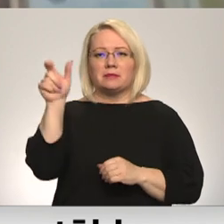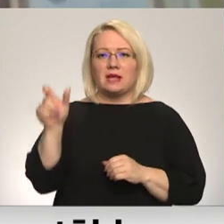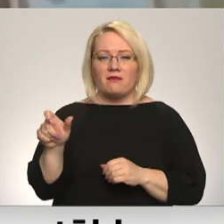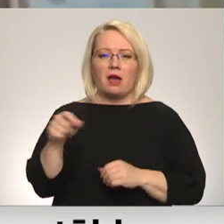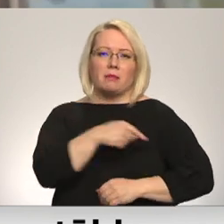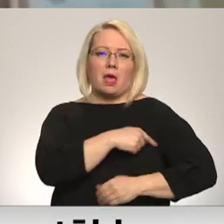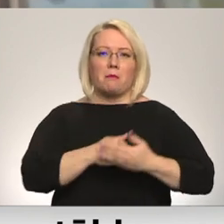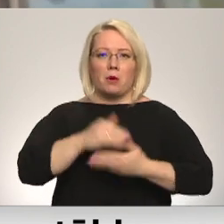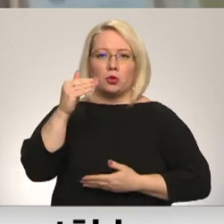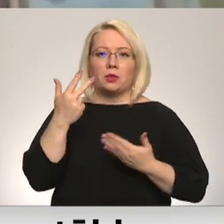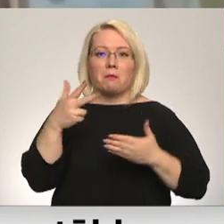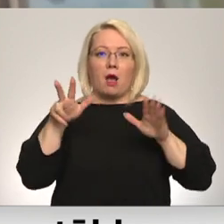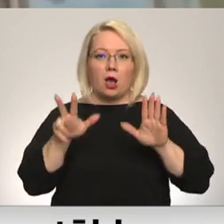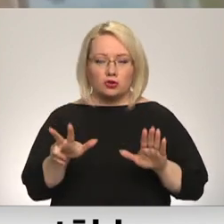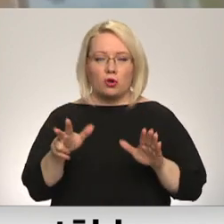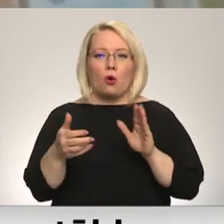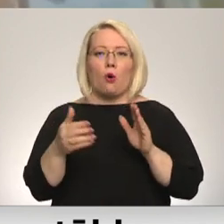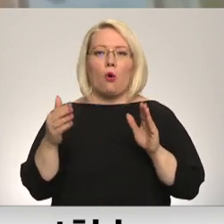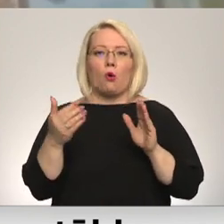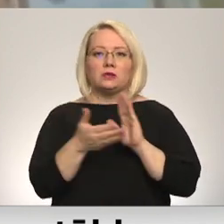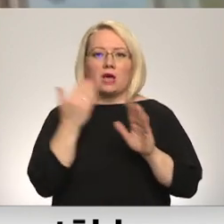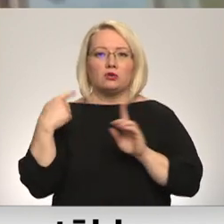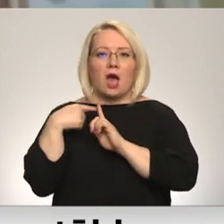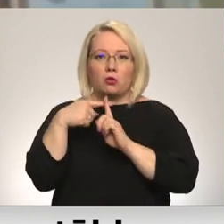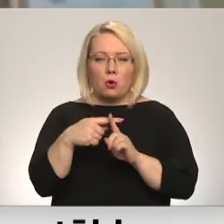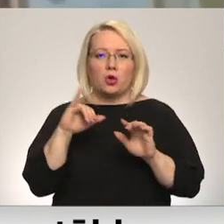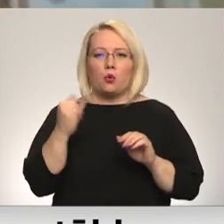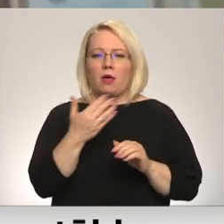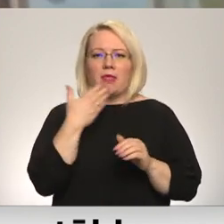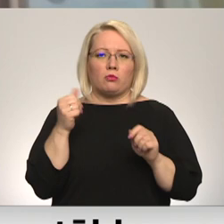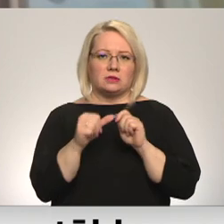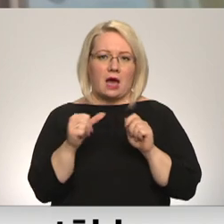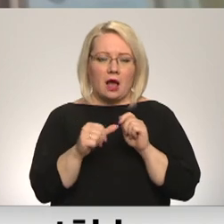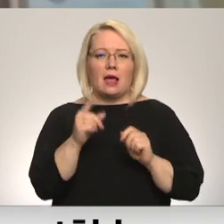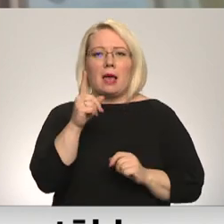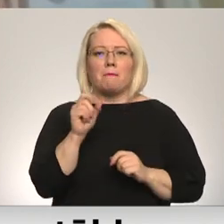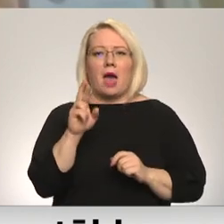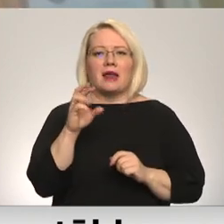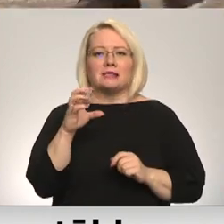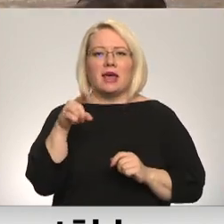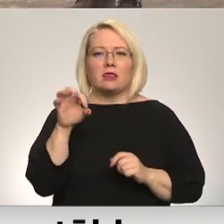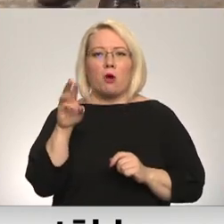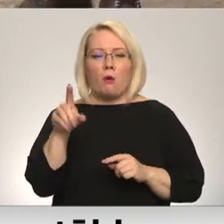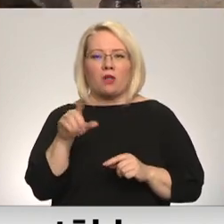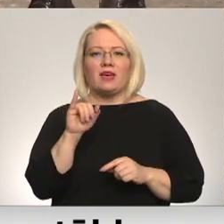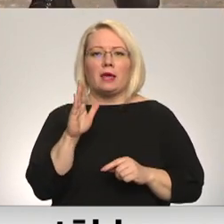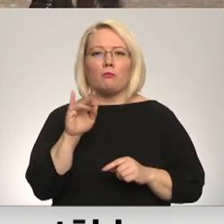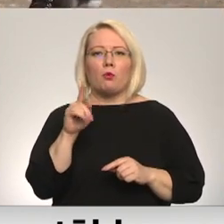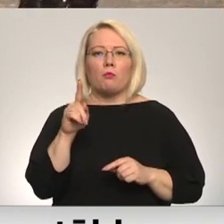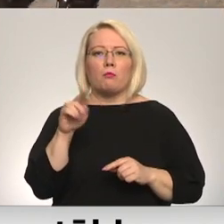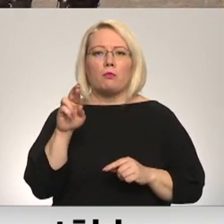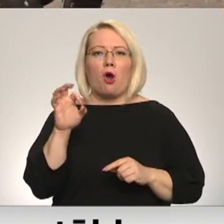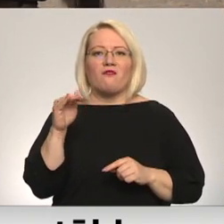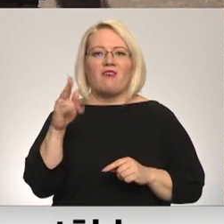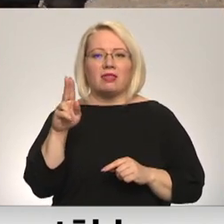temperatūru un mājās nav nekādu zāļu. Tas nozīmē paracetamolām vai ibuprofēnām būtu jābūt mājās. Pats par